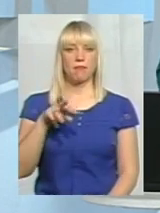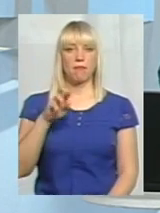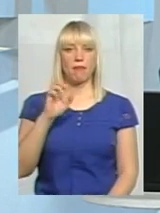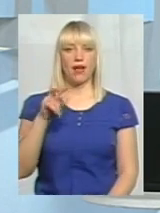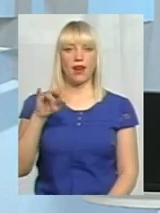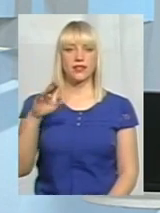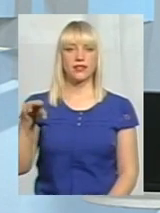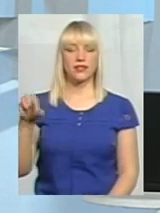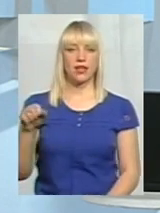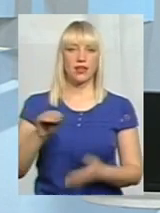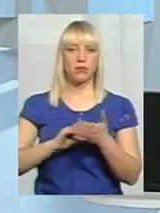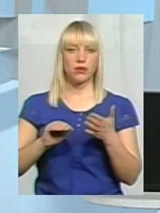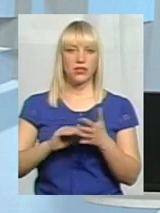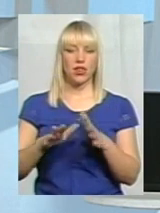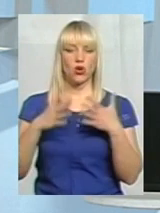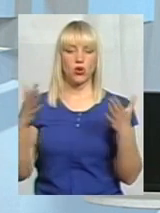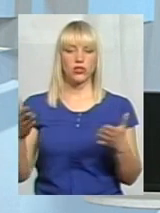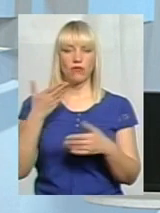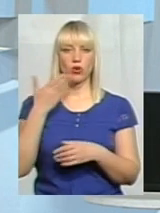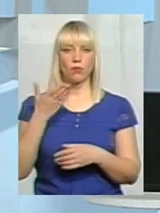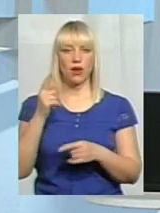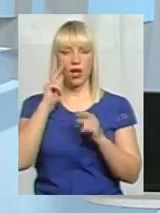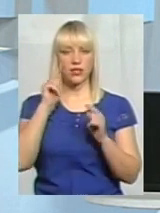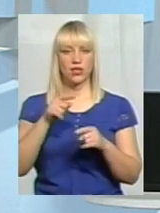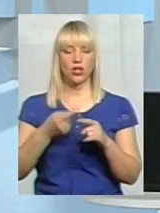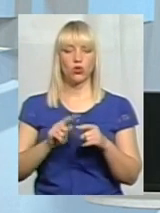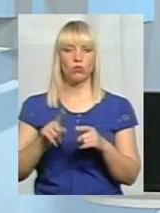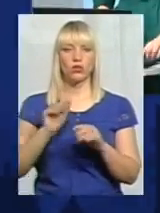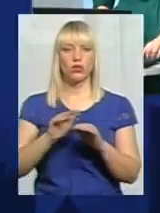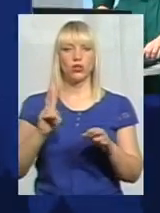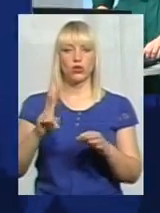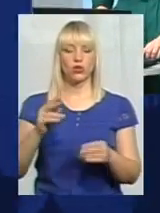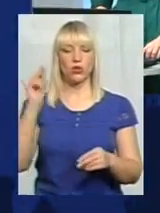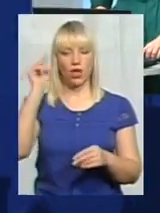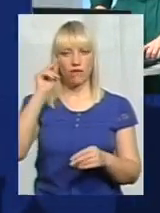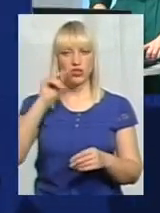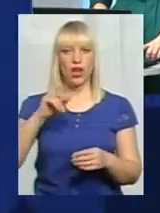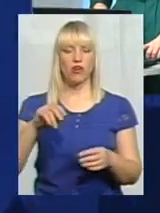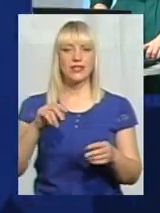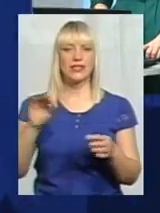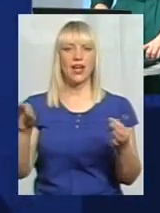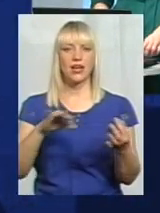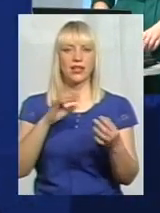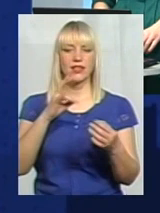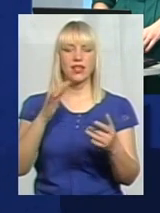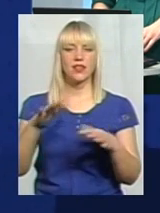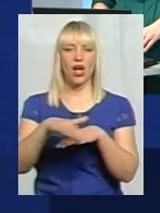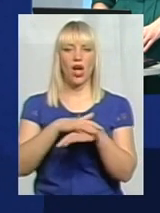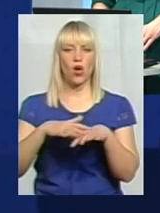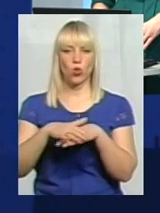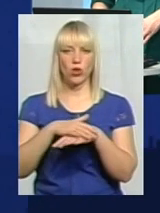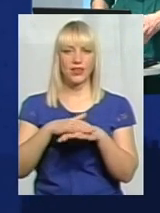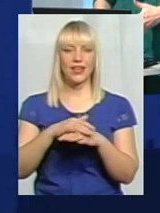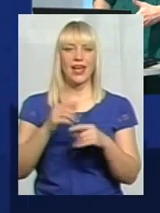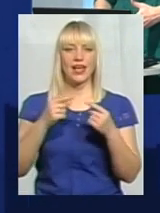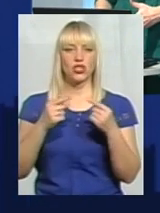розлоги. Коментар – акцент на тому, що діти, які навчаються грі на народних інструментах, а згодом закінчують навіть консерваторії,